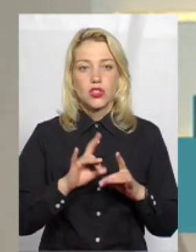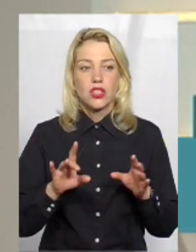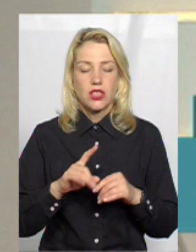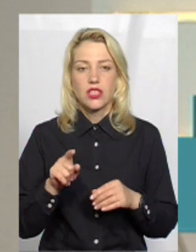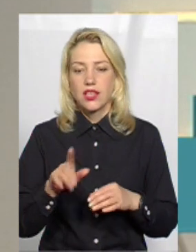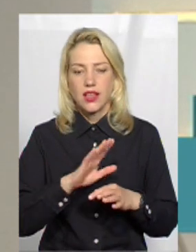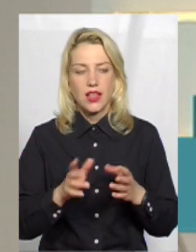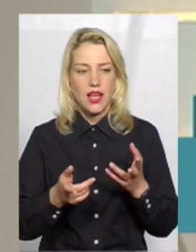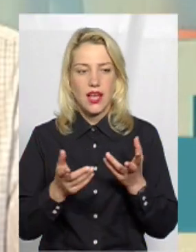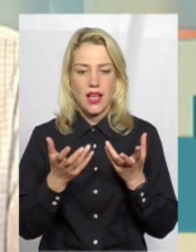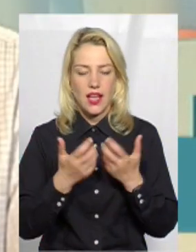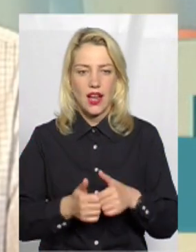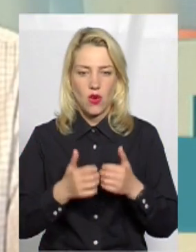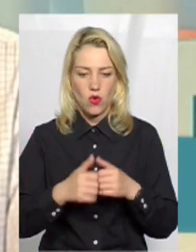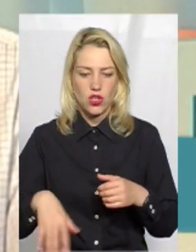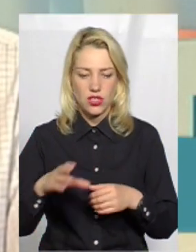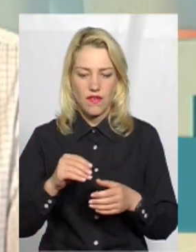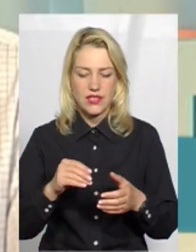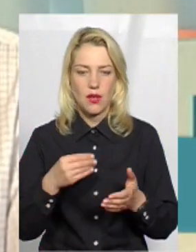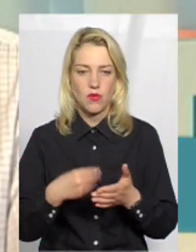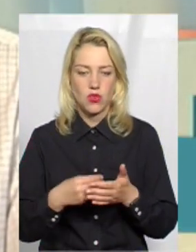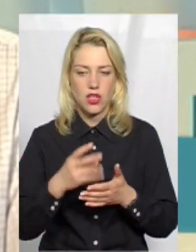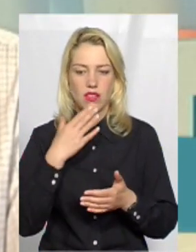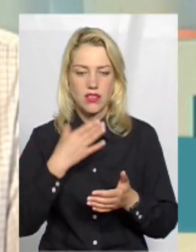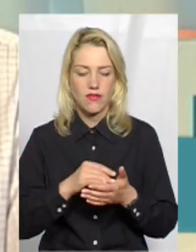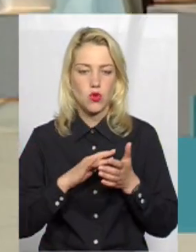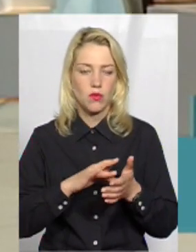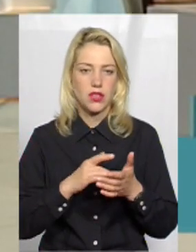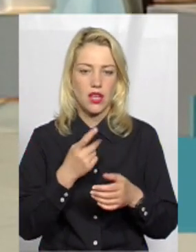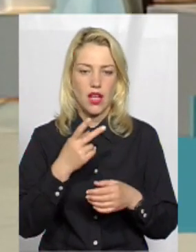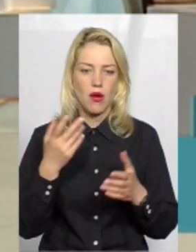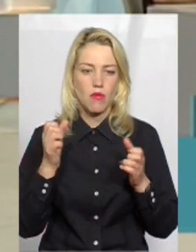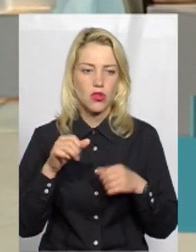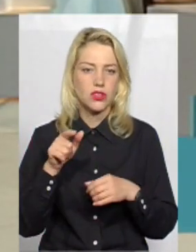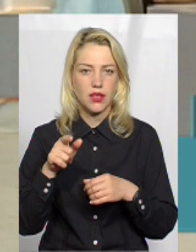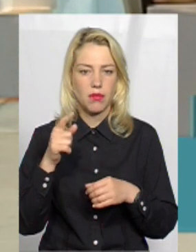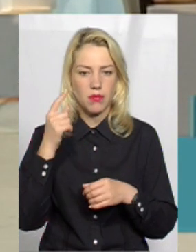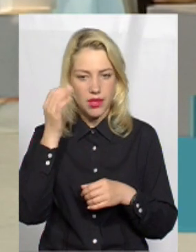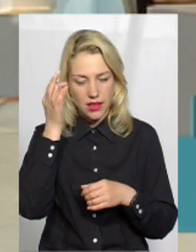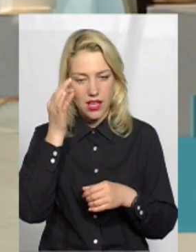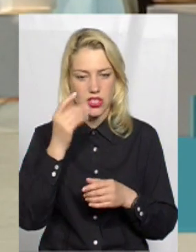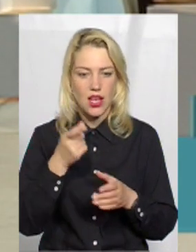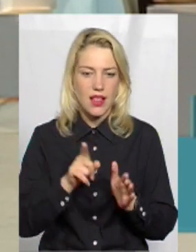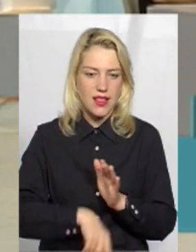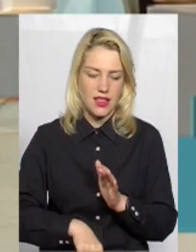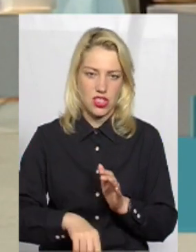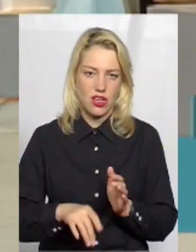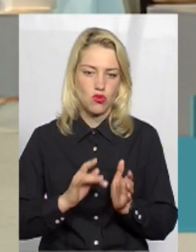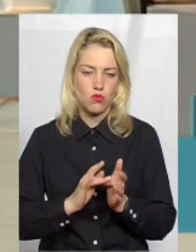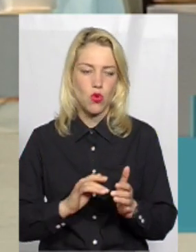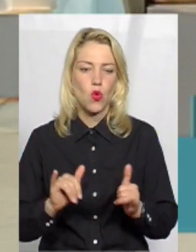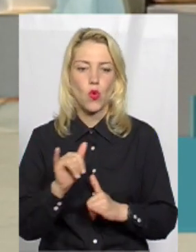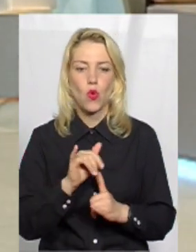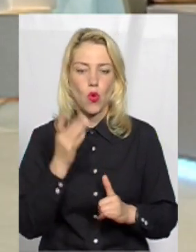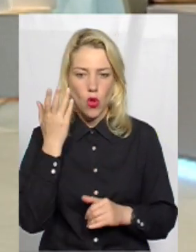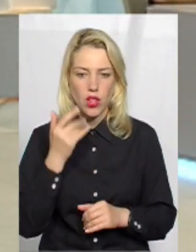не рахуєш весь бюджет на свою мандрівку, але, можливо, ти пам'ятаєш якусь найдешевшу, найбюджетнішу свою подорож. Коли, куди